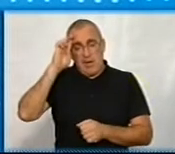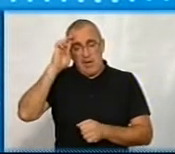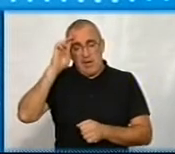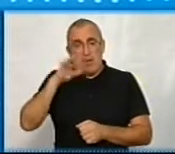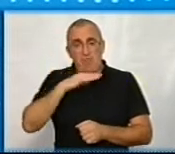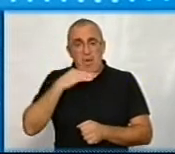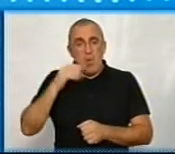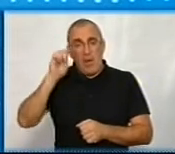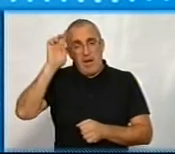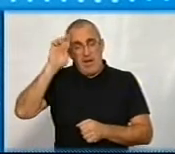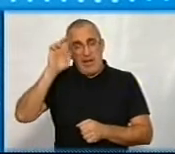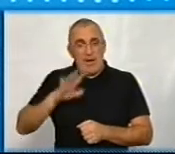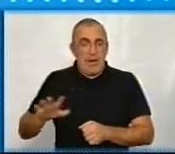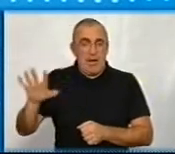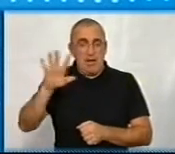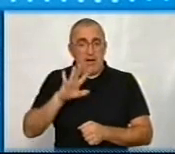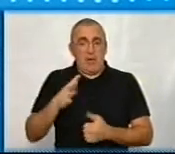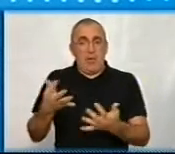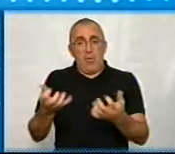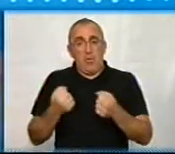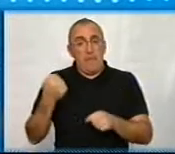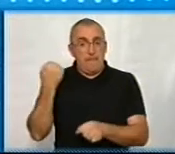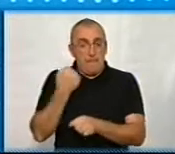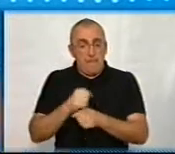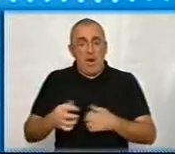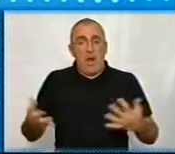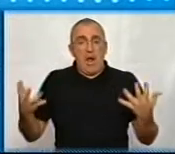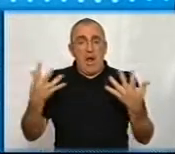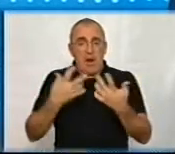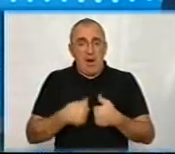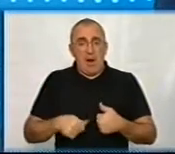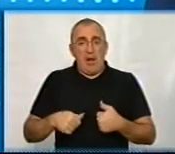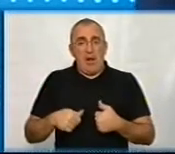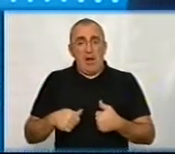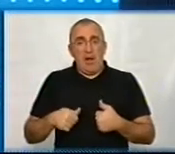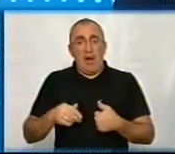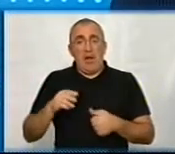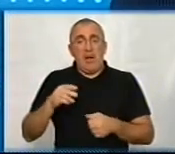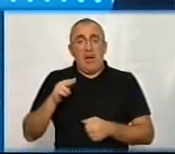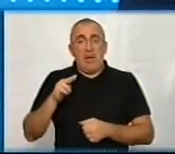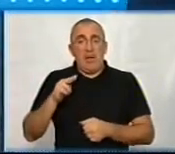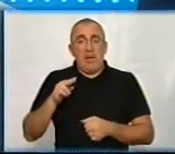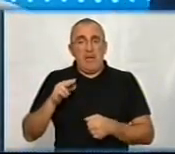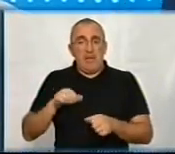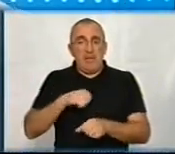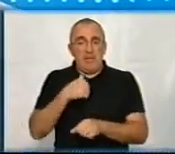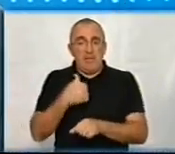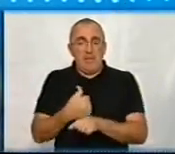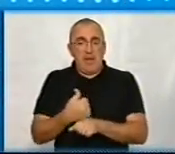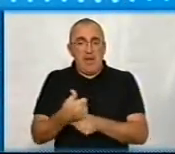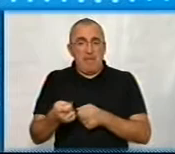в багатьох країнах, там, якщо вона отримала перемогу, автоматично там прем'єром стає керівник партії і так далі. Але